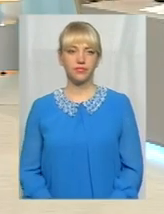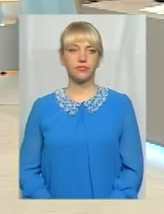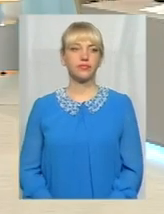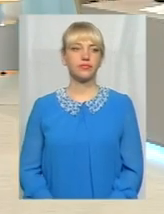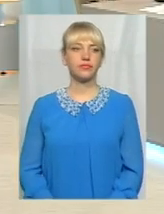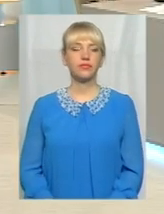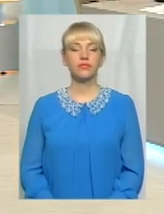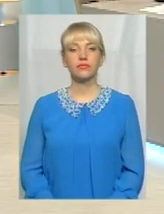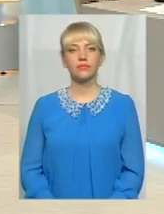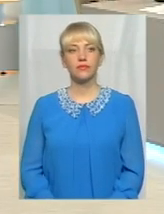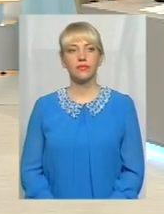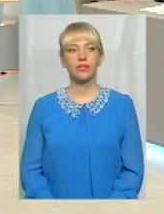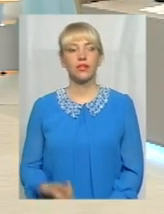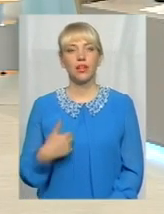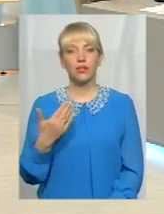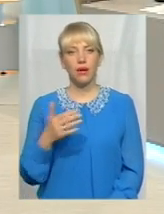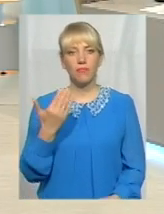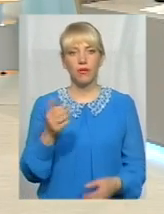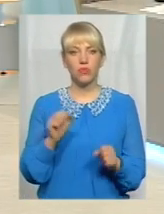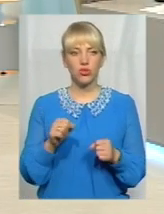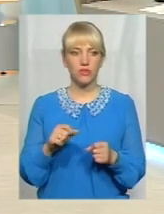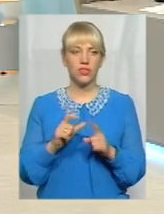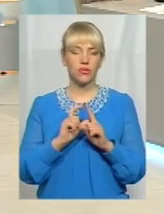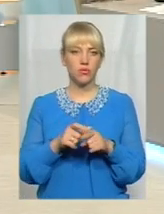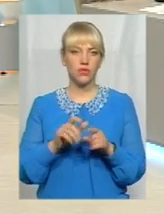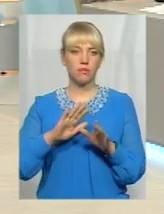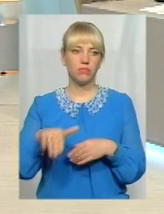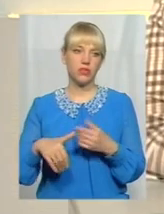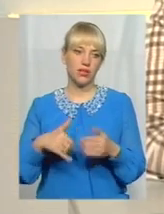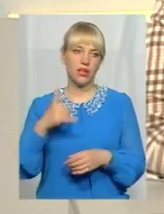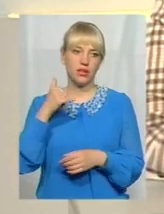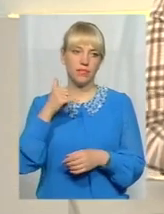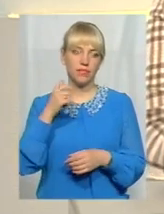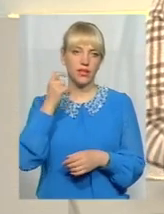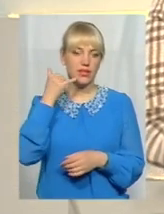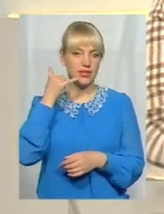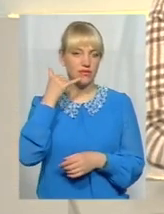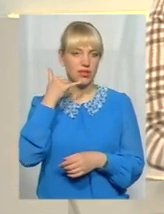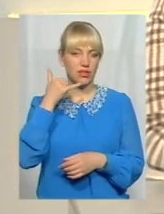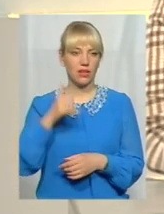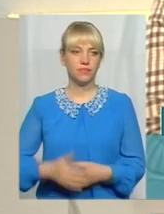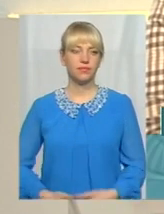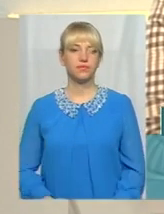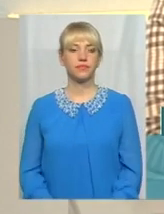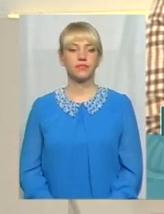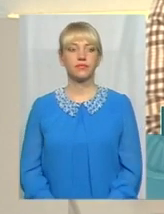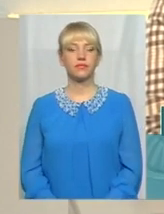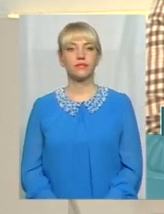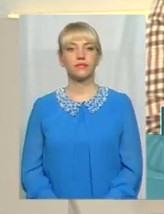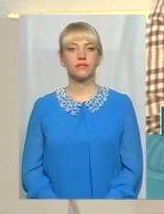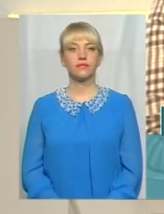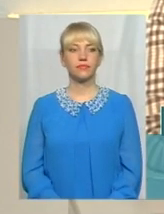Пан Андрій, я дам вам можливість відповісти буквально після нашого наступного глядача. Добрий вечір. Ми чуємо вас.